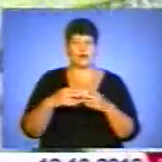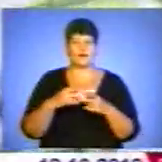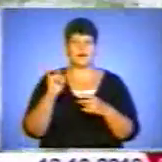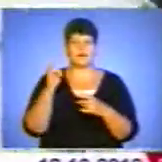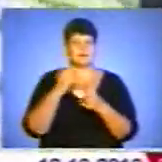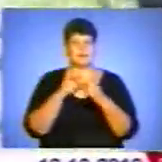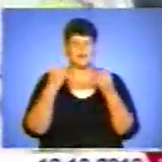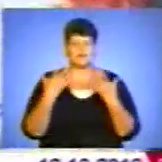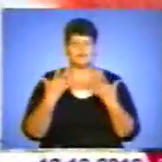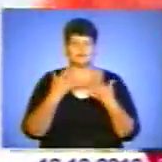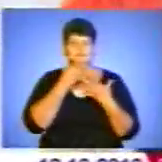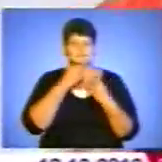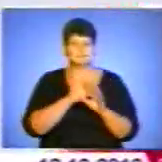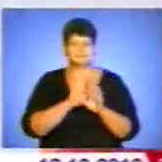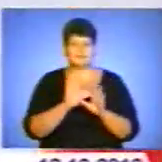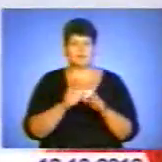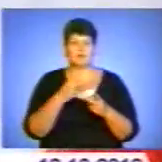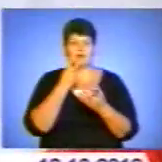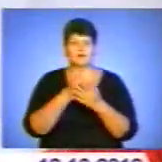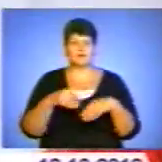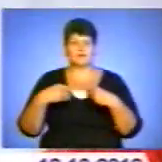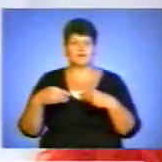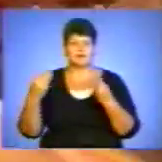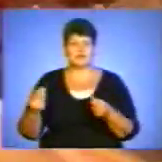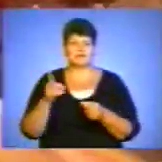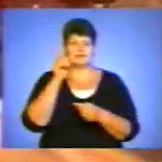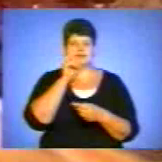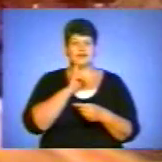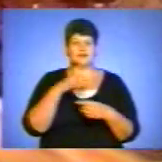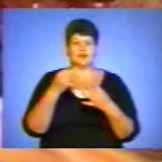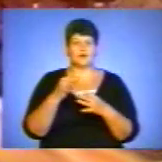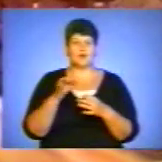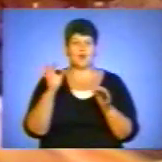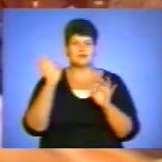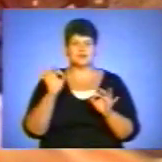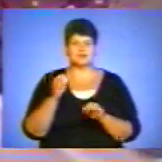прикраса. Усіх присутніх вона частує смачними дарами осені – горіхами.